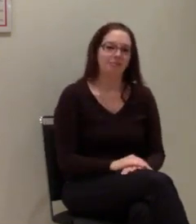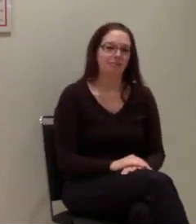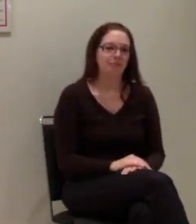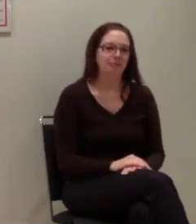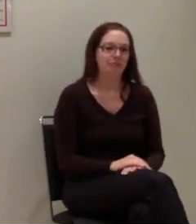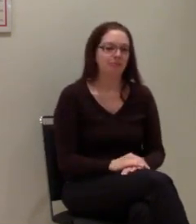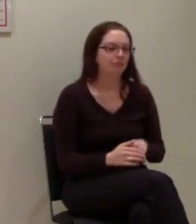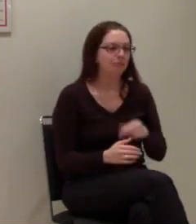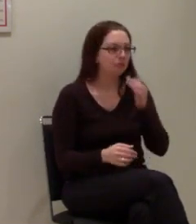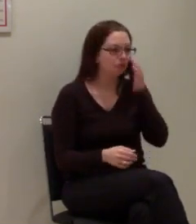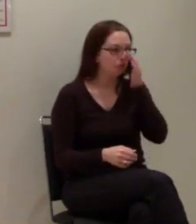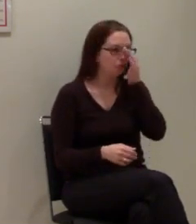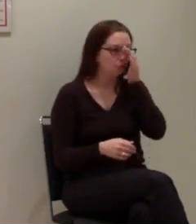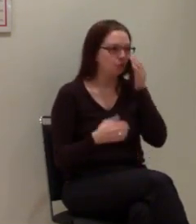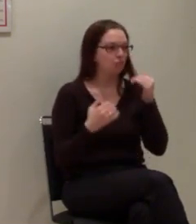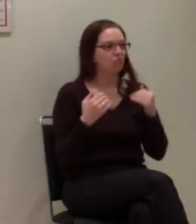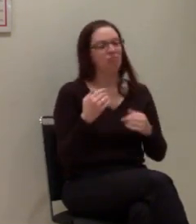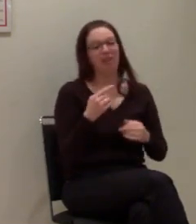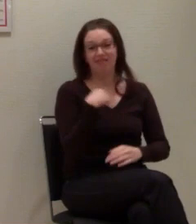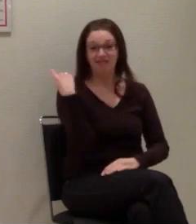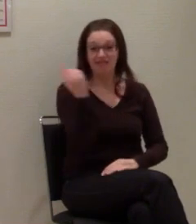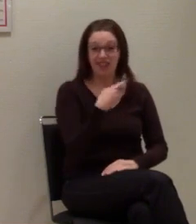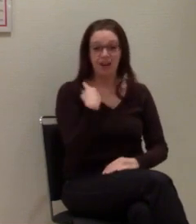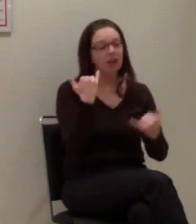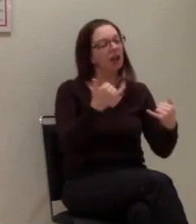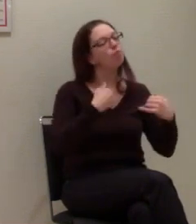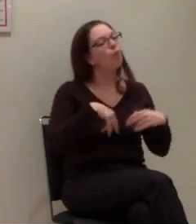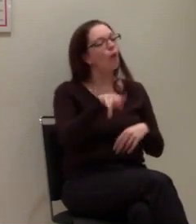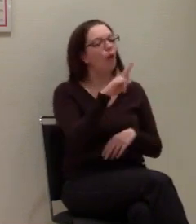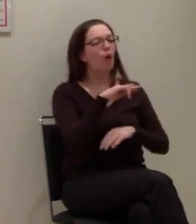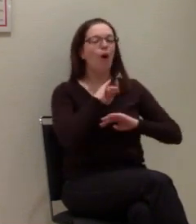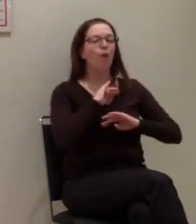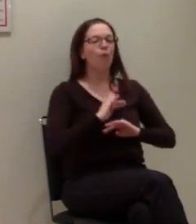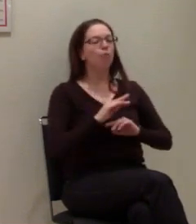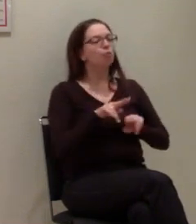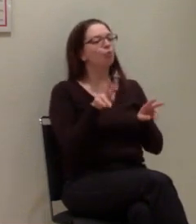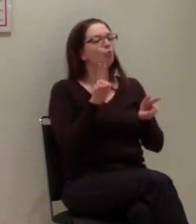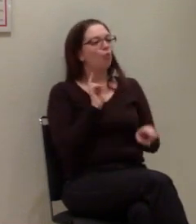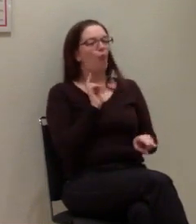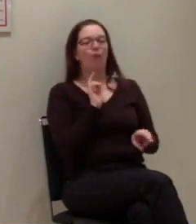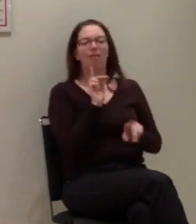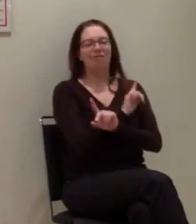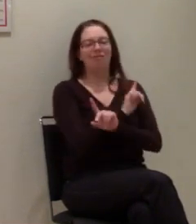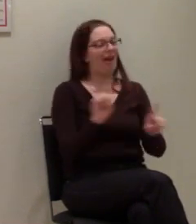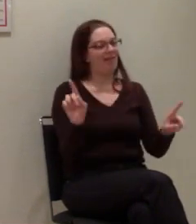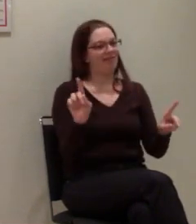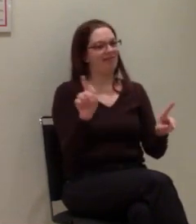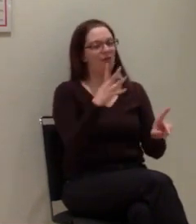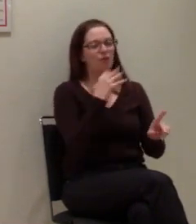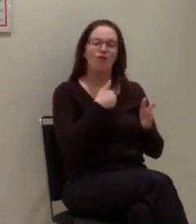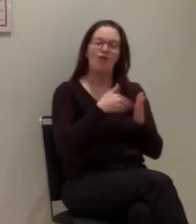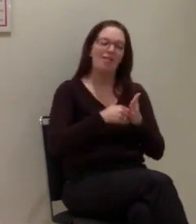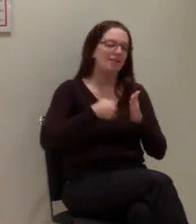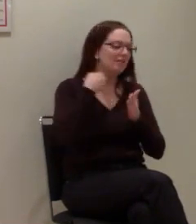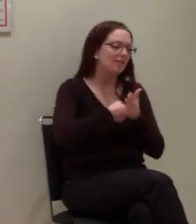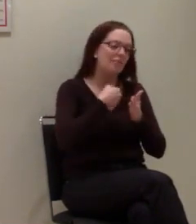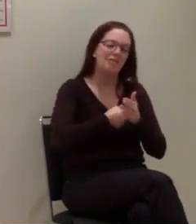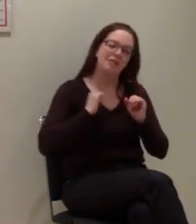Ich glaube, das Zurücklehnen liegt uns nicht. Wir werden auch in Zukunft uns nicht zurücklehnen, sondern weitermachen.